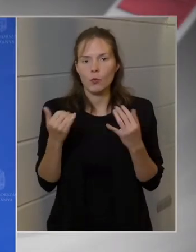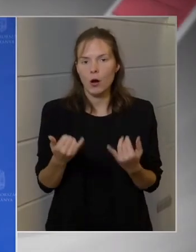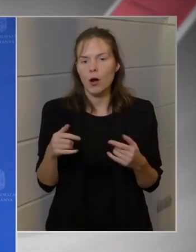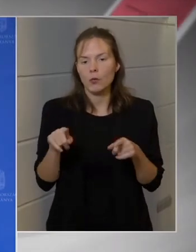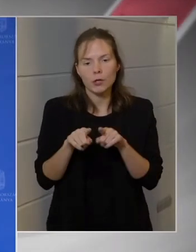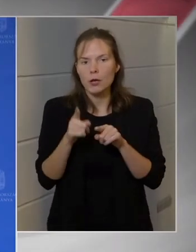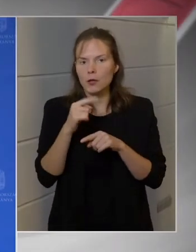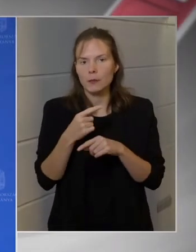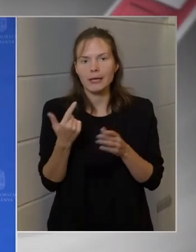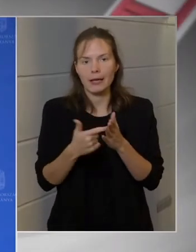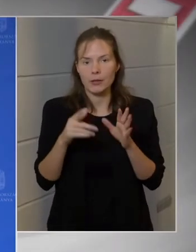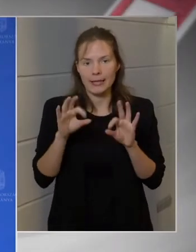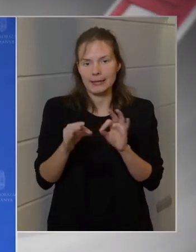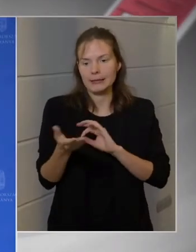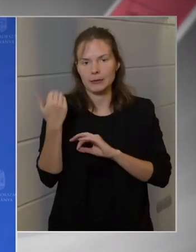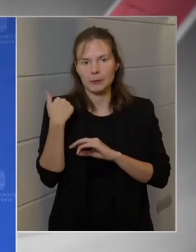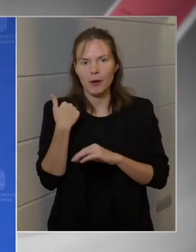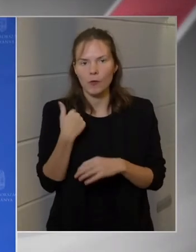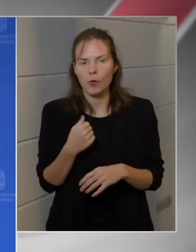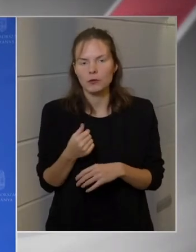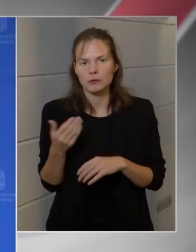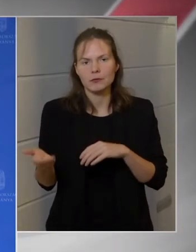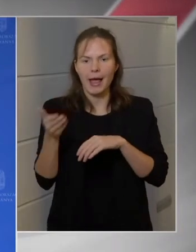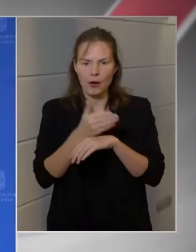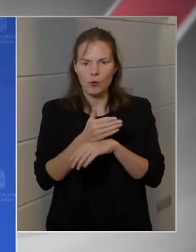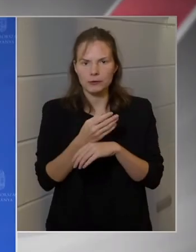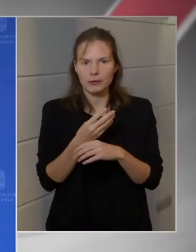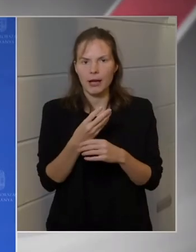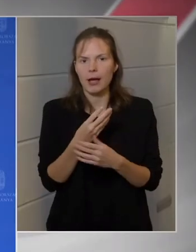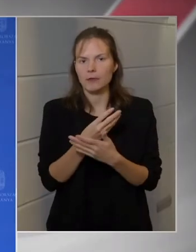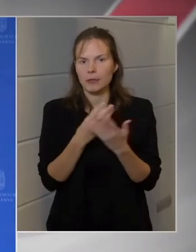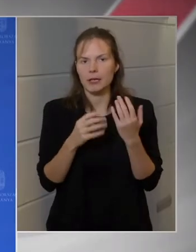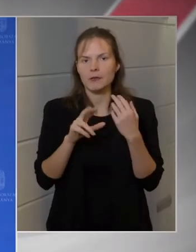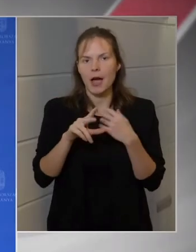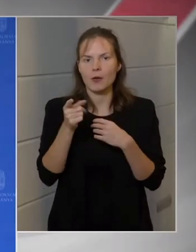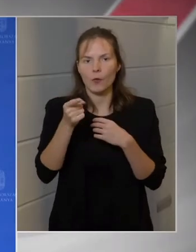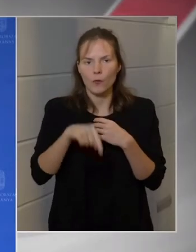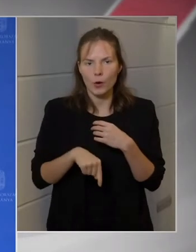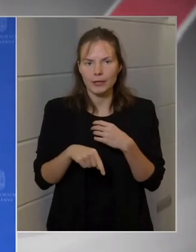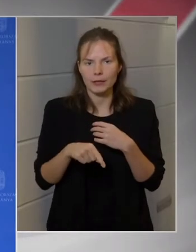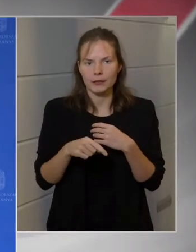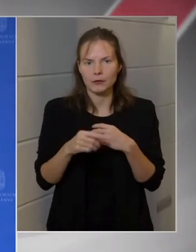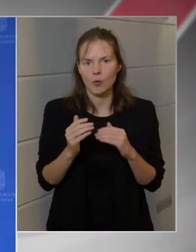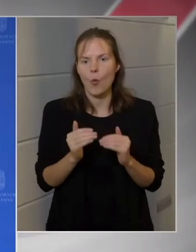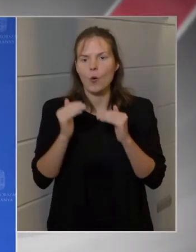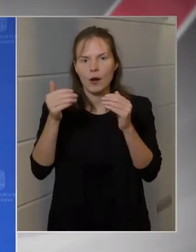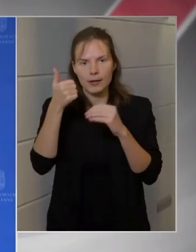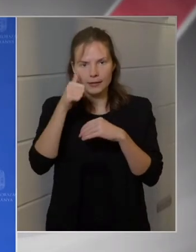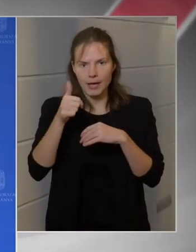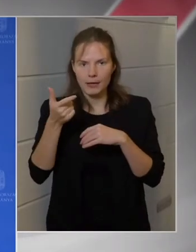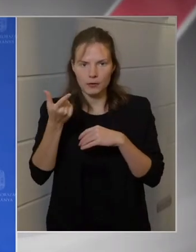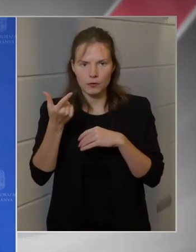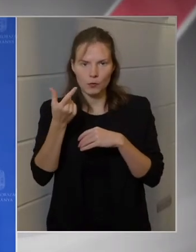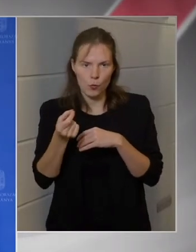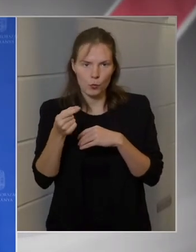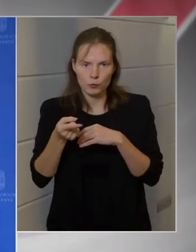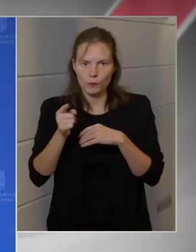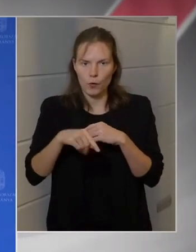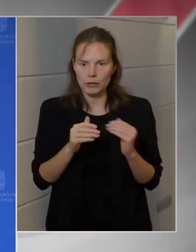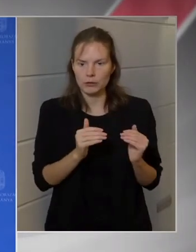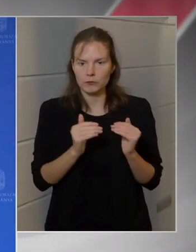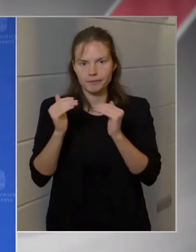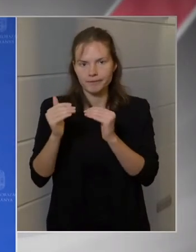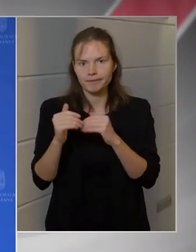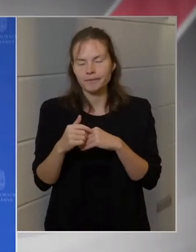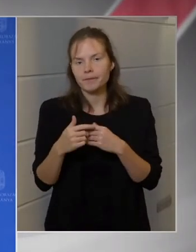amennyi 2010-ben volt, azt megelőzően 93 forintról emelkedett 120 forintra, tehát ha az a kérdés,